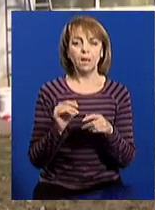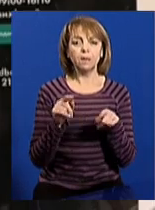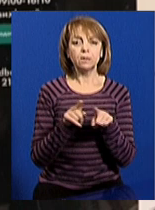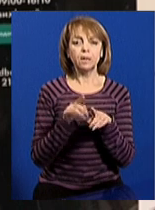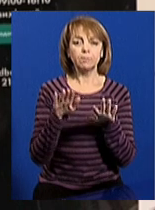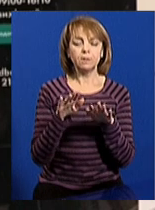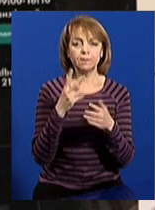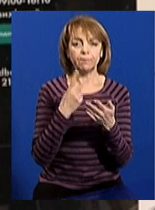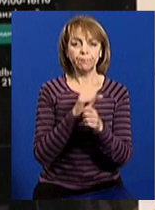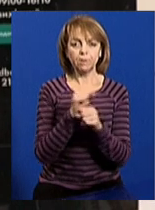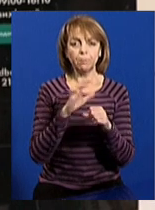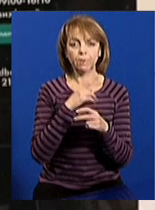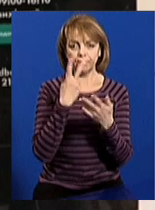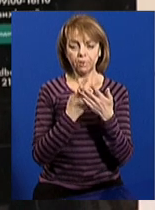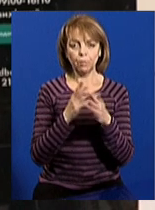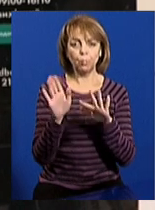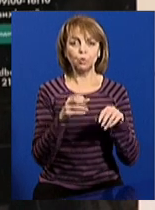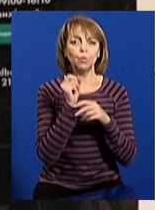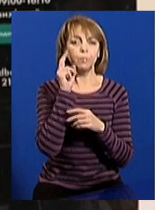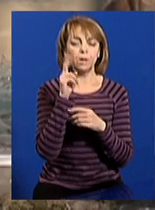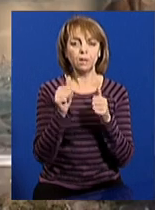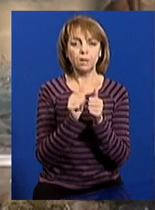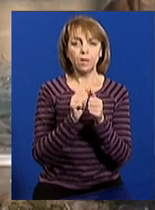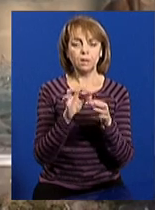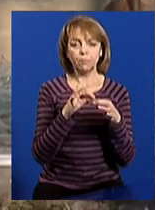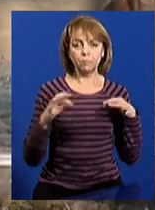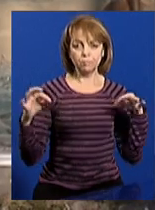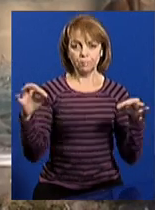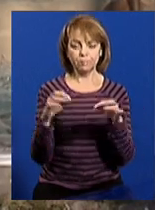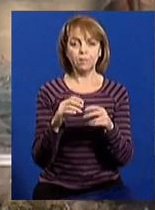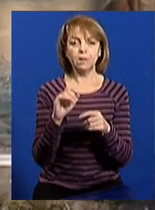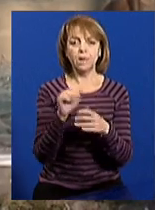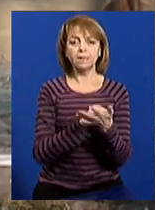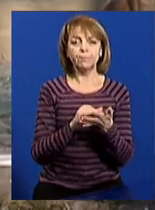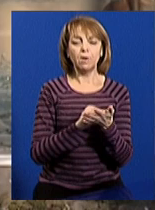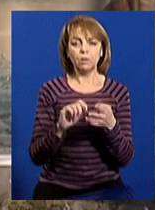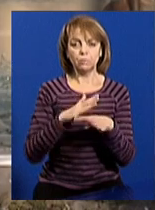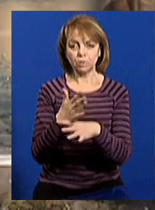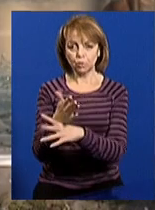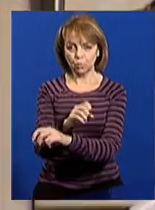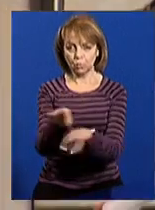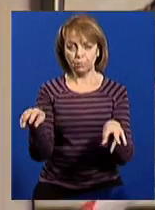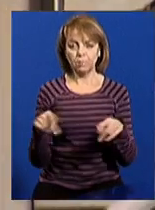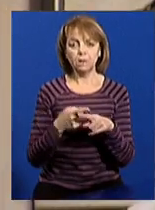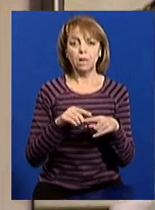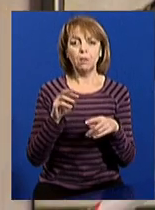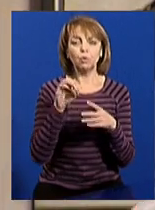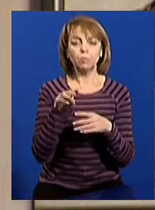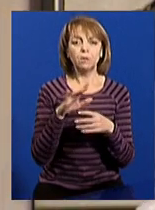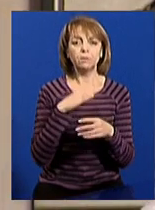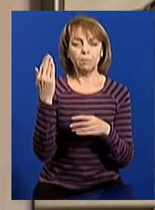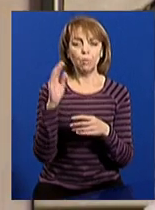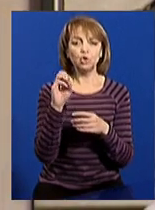місце вибуху виглядало по обіді. Навколо банкомату огороджено стрічкою, на асфальті – осколки. Цей банкомат належить